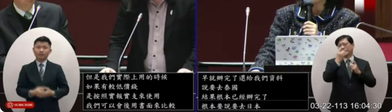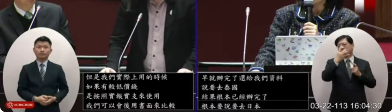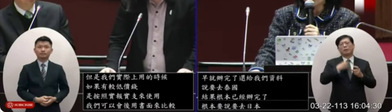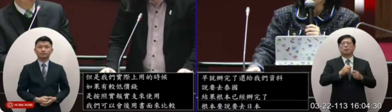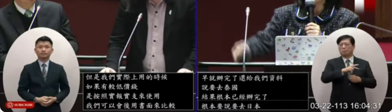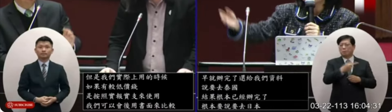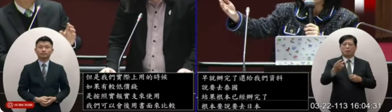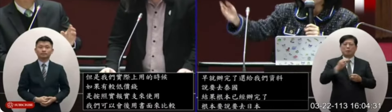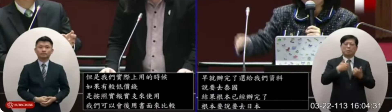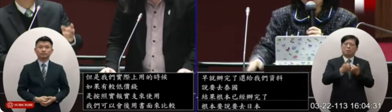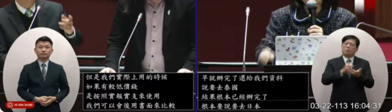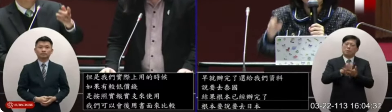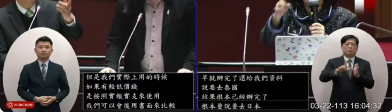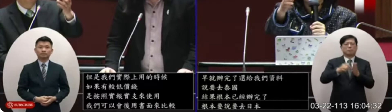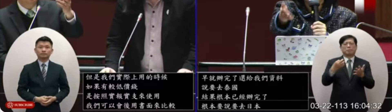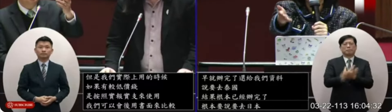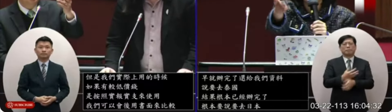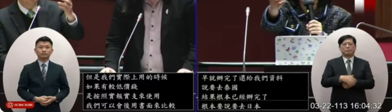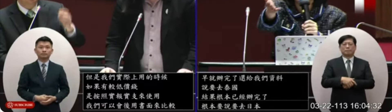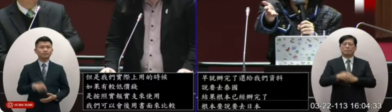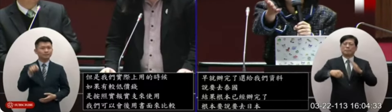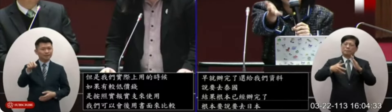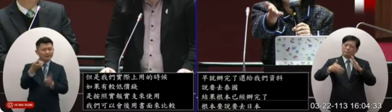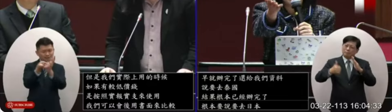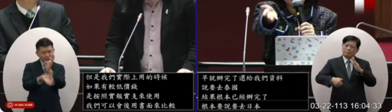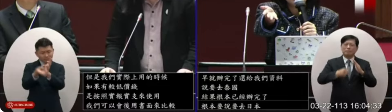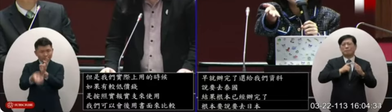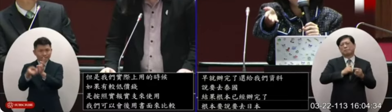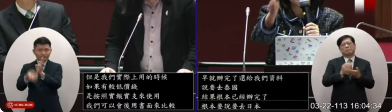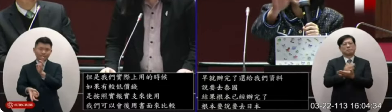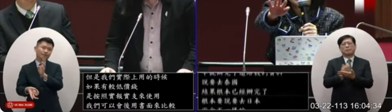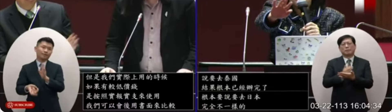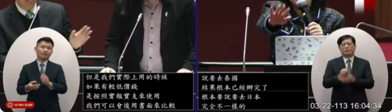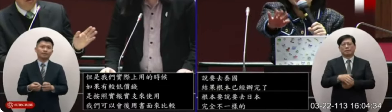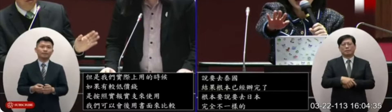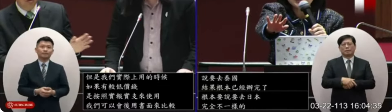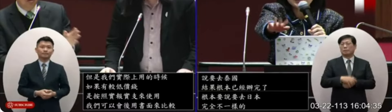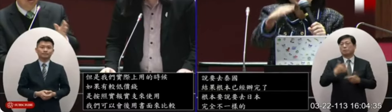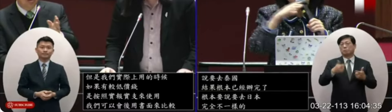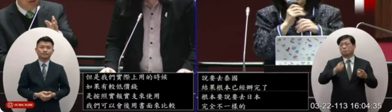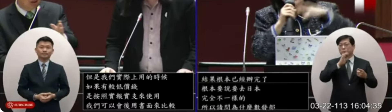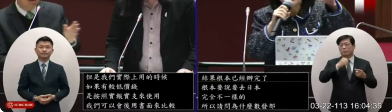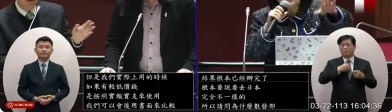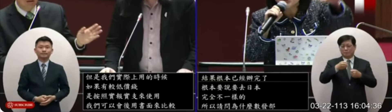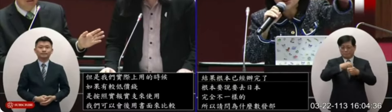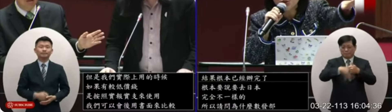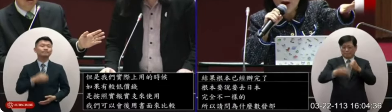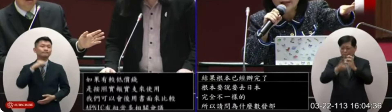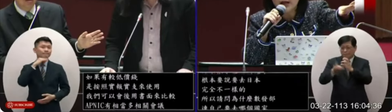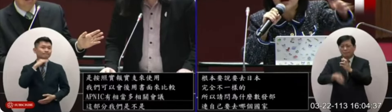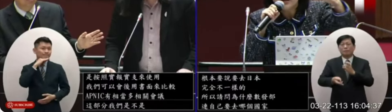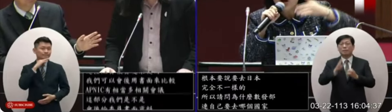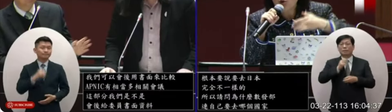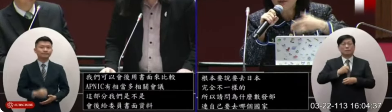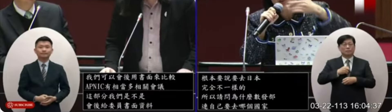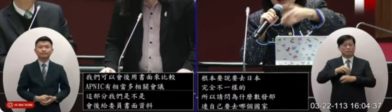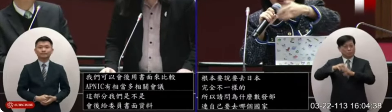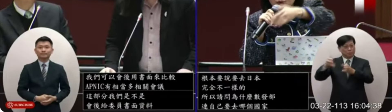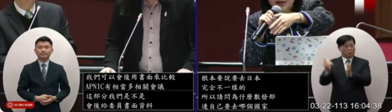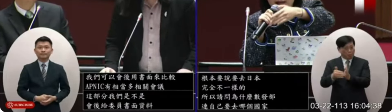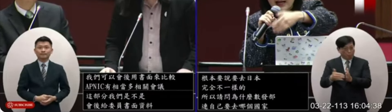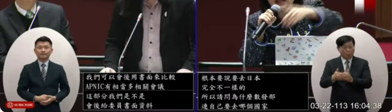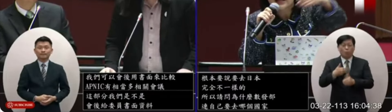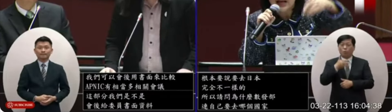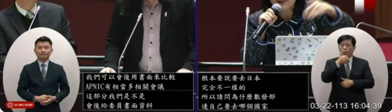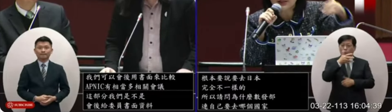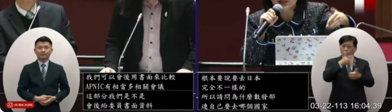答不出來的時候說說會後我時間也不夠了啦院長我請你評估一下好不好不是太細是已經去完的然後